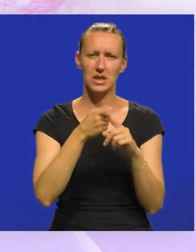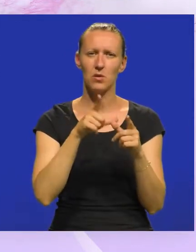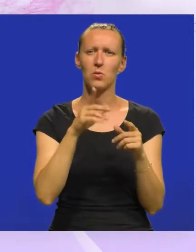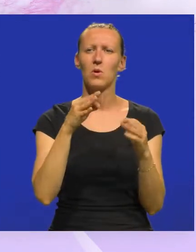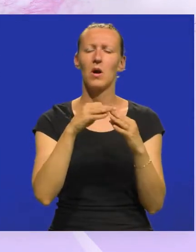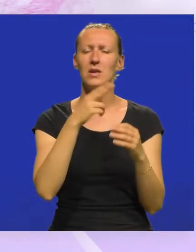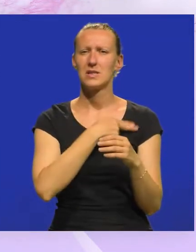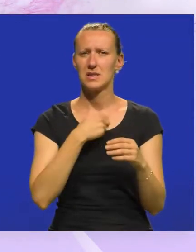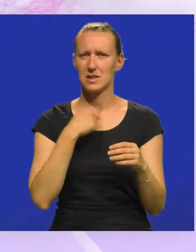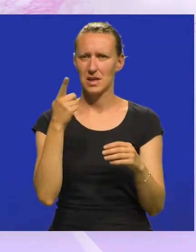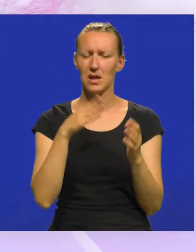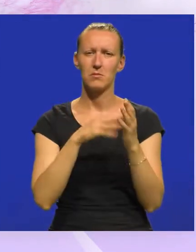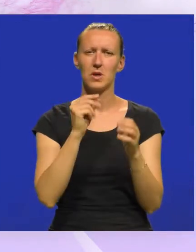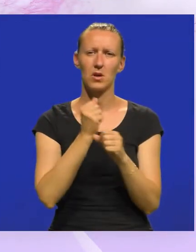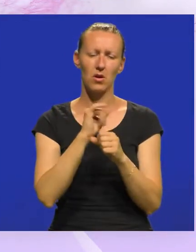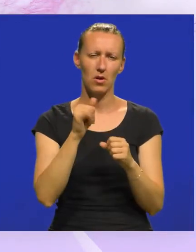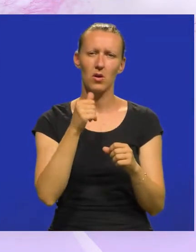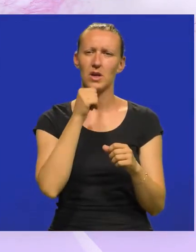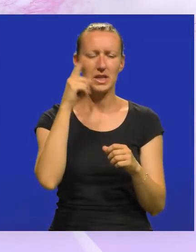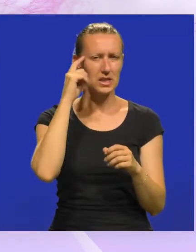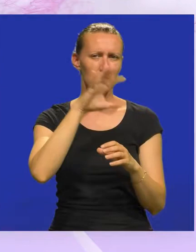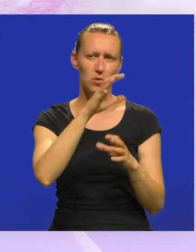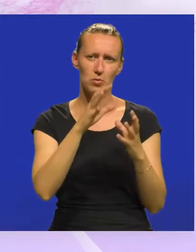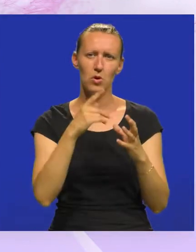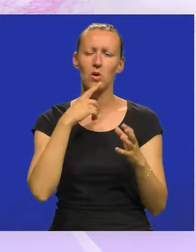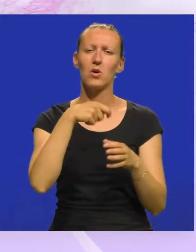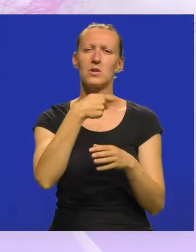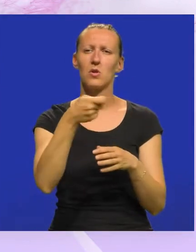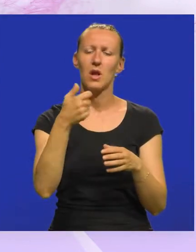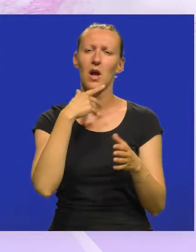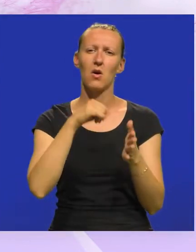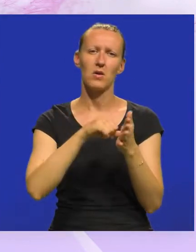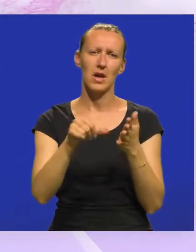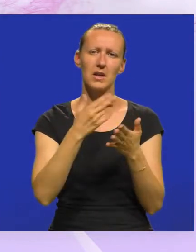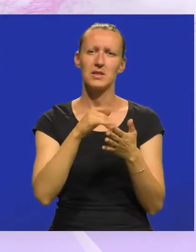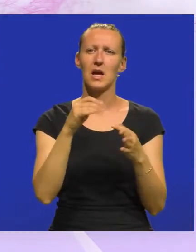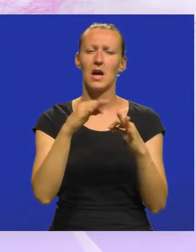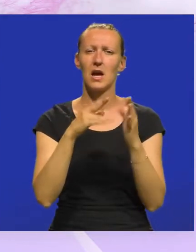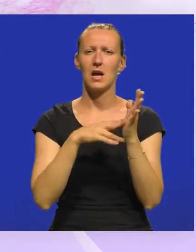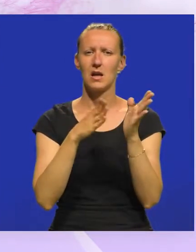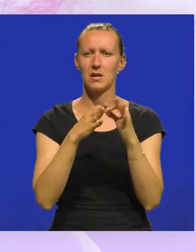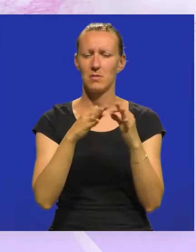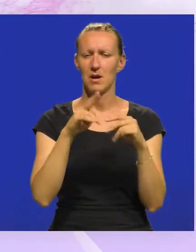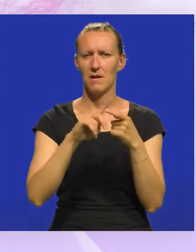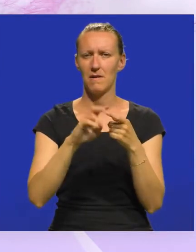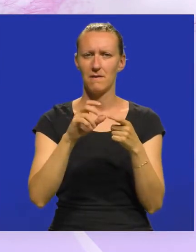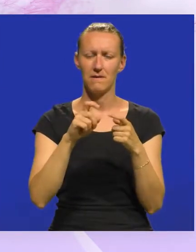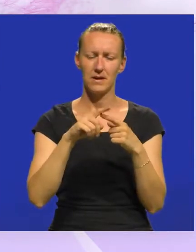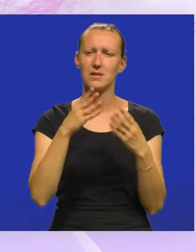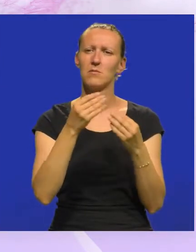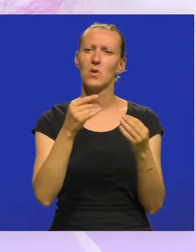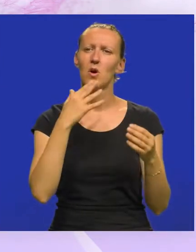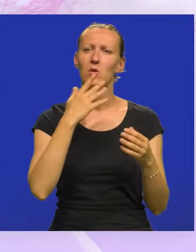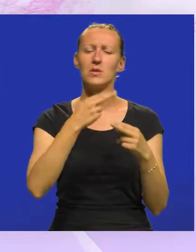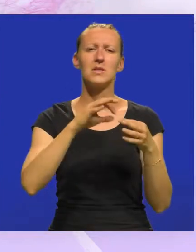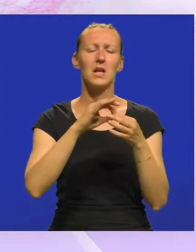Velikana na Zagrebačkom Mirogoju, te skulpture koja se dodjeljuje kao nagrada za Anima Fest. Mnoga dijela nalaze